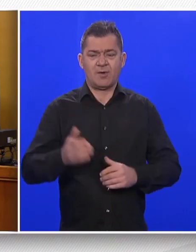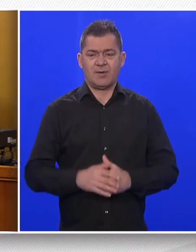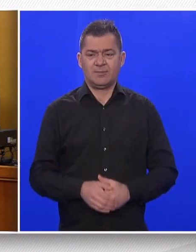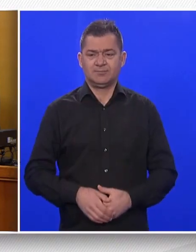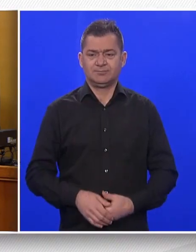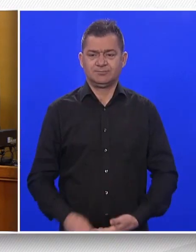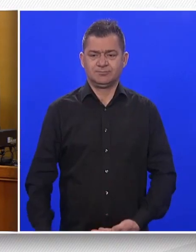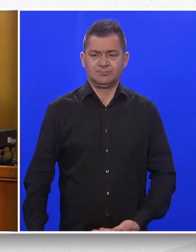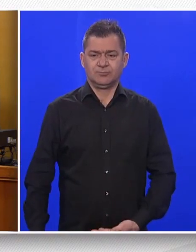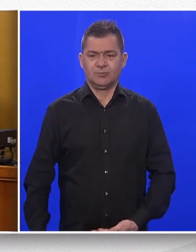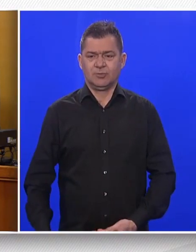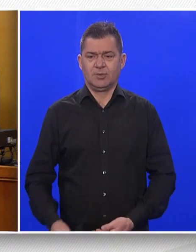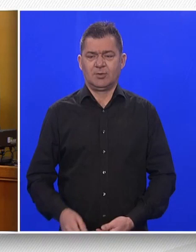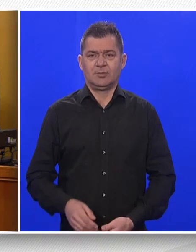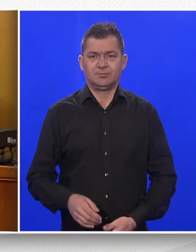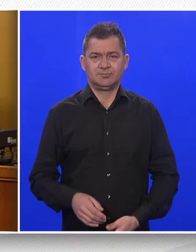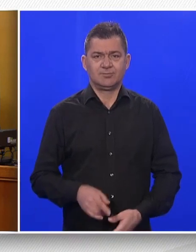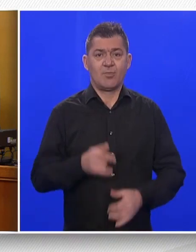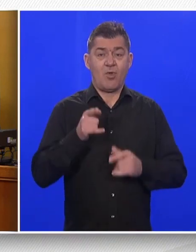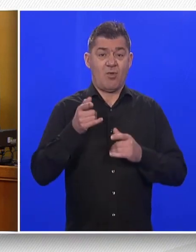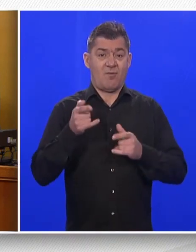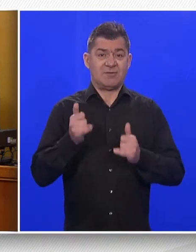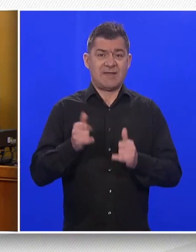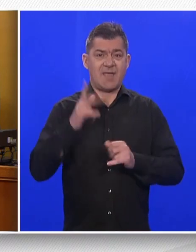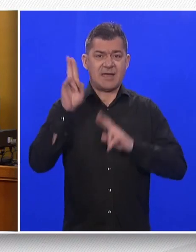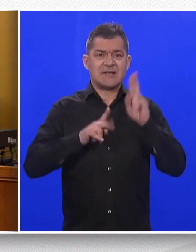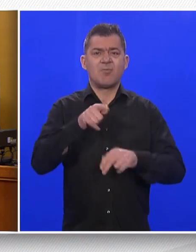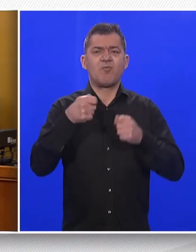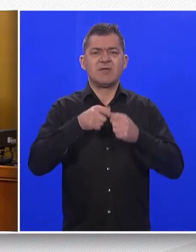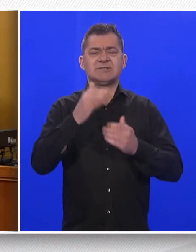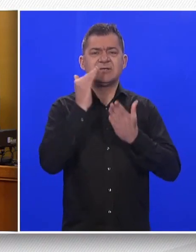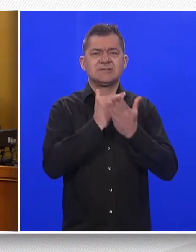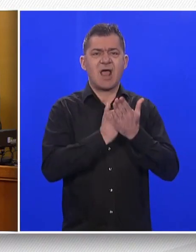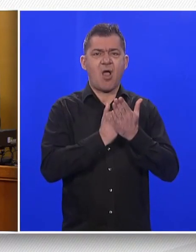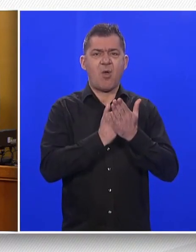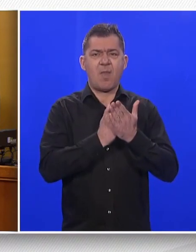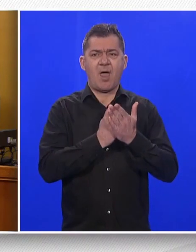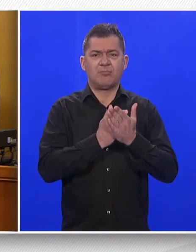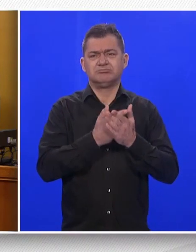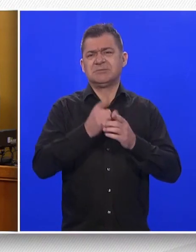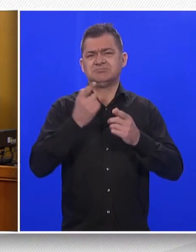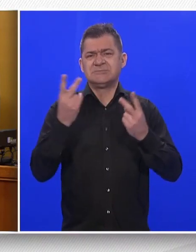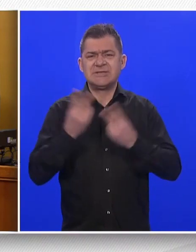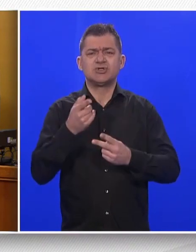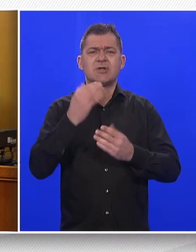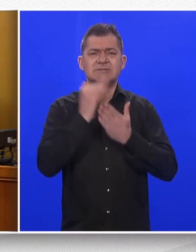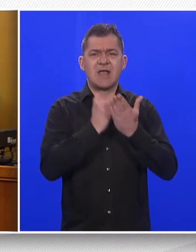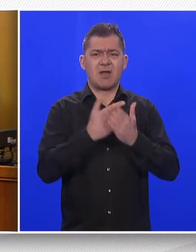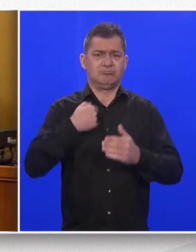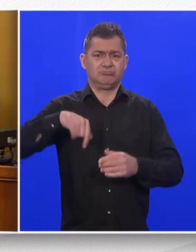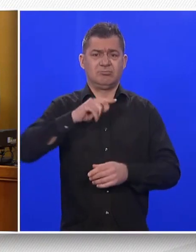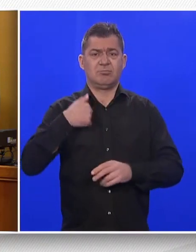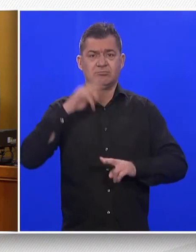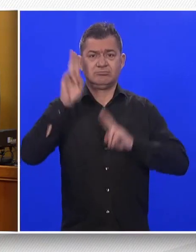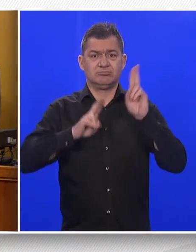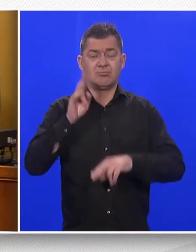rasprava o ovom zakonu i sličnim zakonima me samo očvršćuje u tome uvjerenju da je Europska